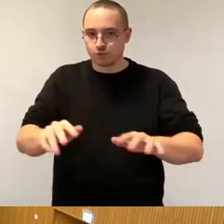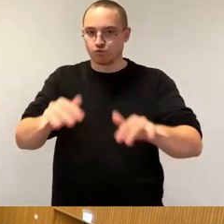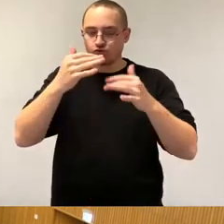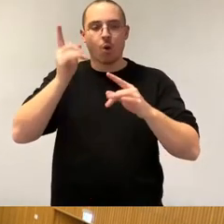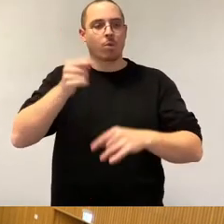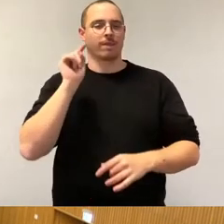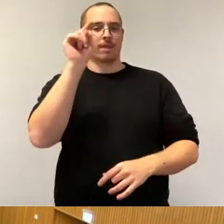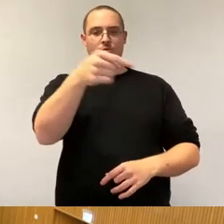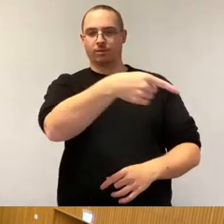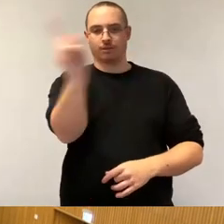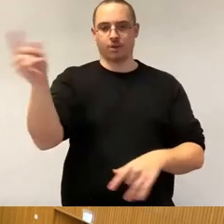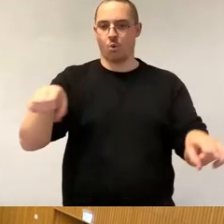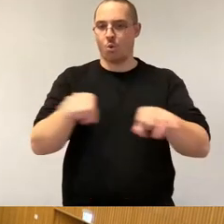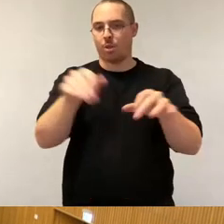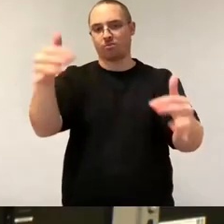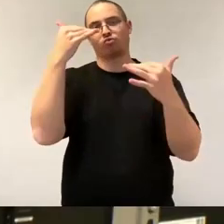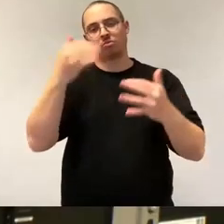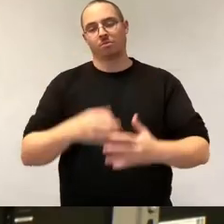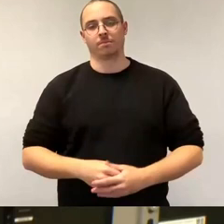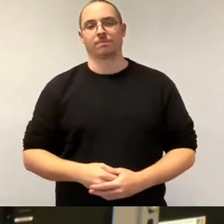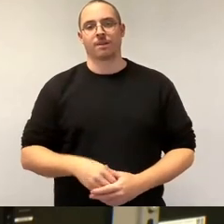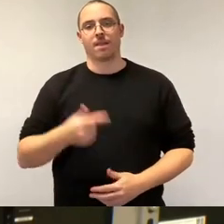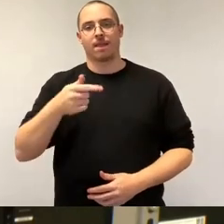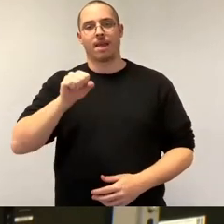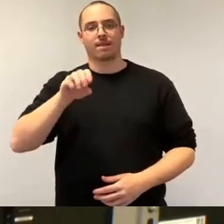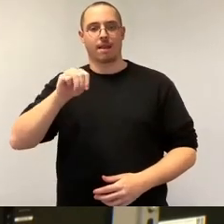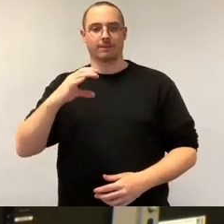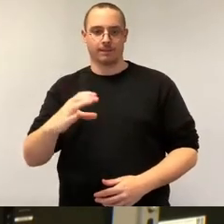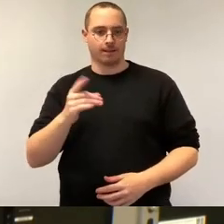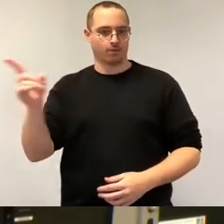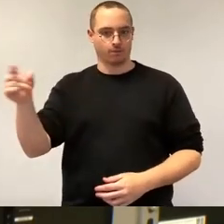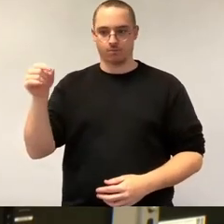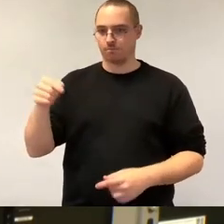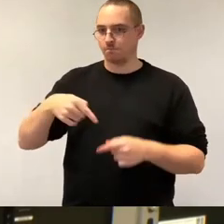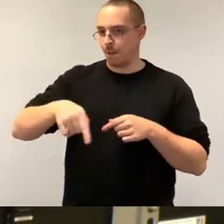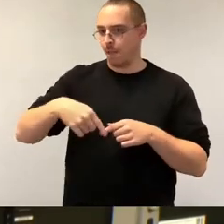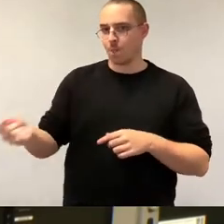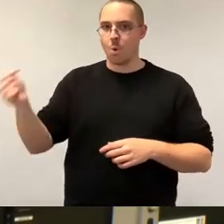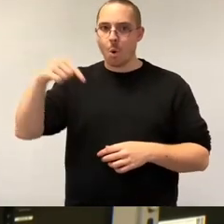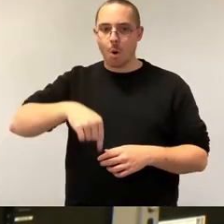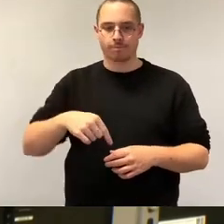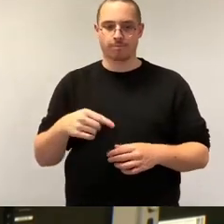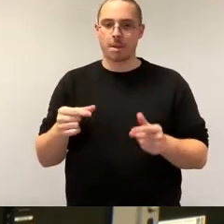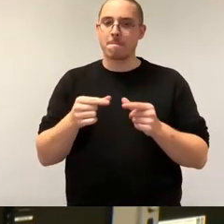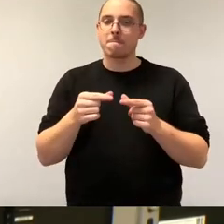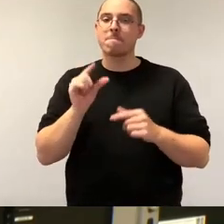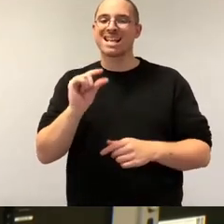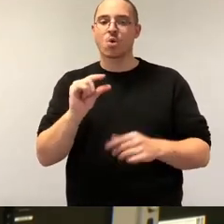TSMC, ein Mikrochip-Ersteller, kommt nach Dresden. Ziemlich großes Ding. Und im Schlepptau von